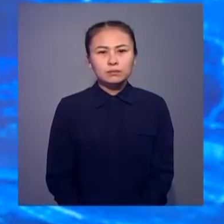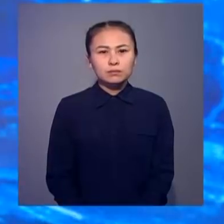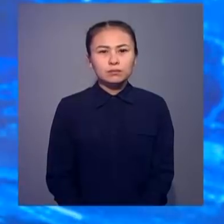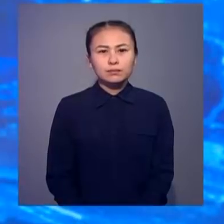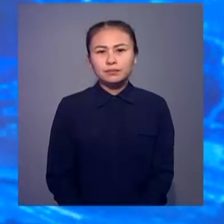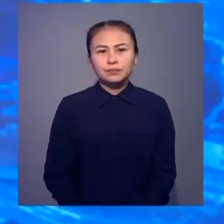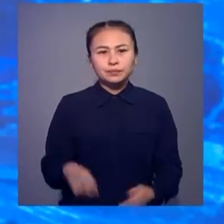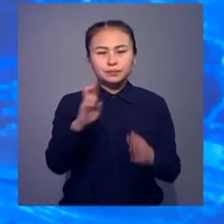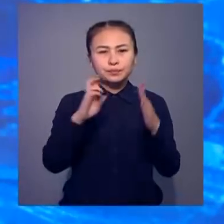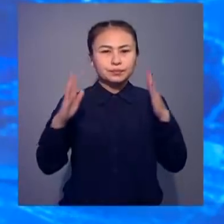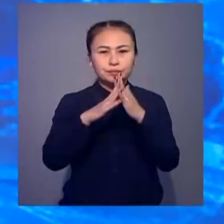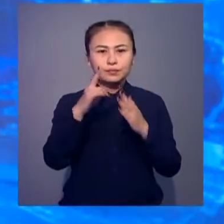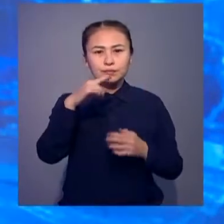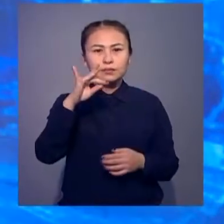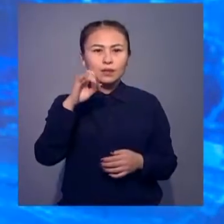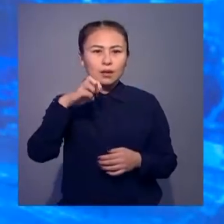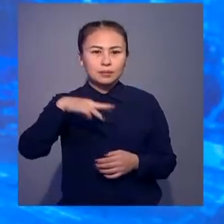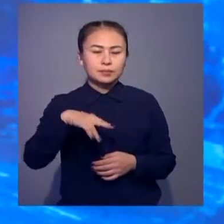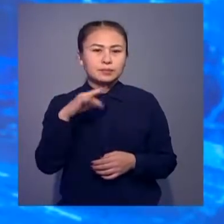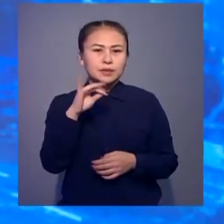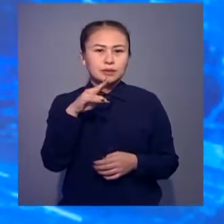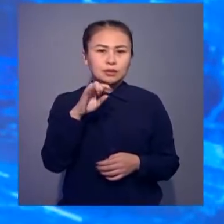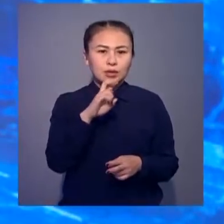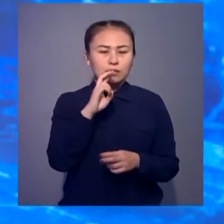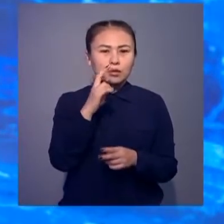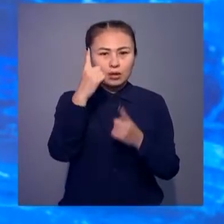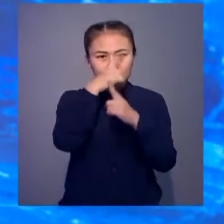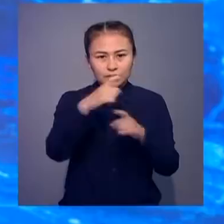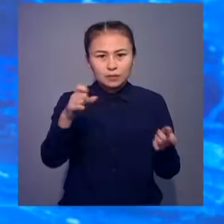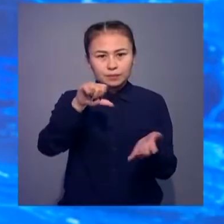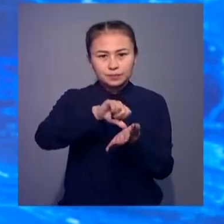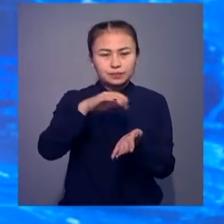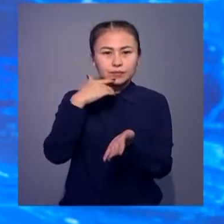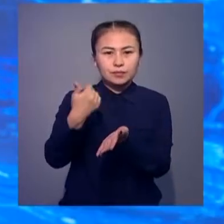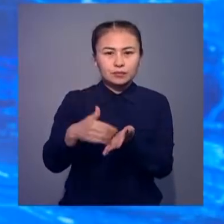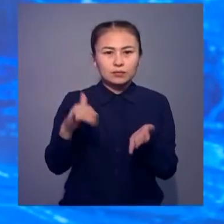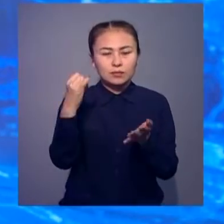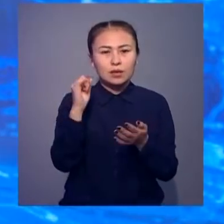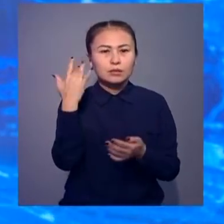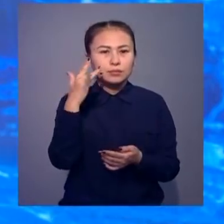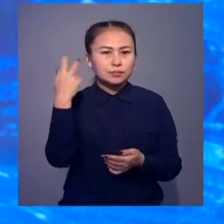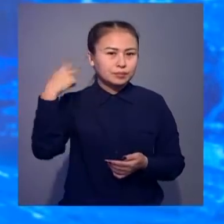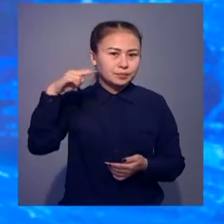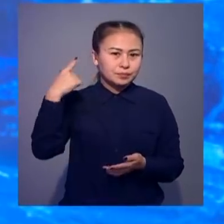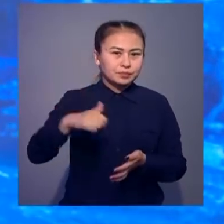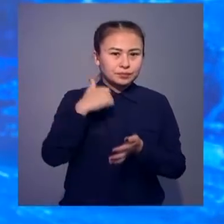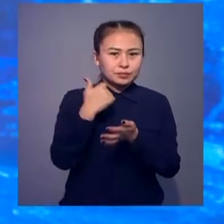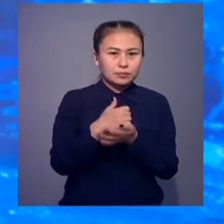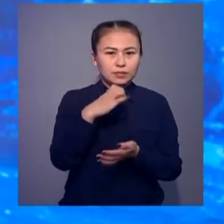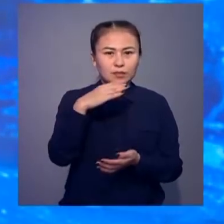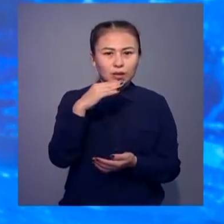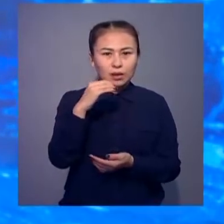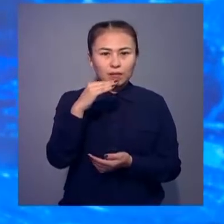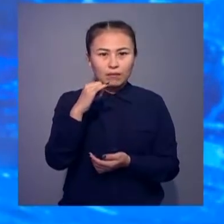Ағуі Доналд Трамп қағарсы импичмент жариялау процесіне ғатсудан бас тартады. Бұл тұралы ақш президентінің баспасөз